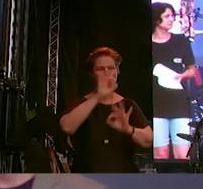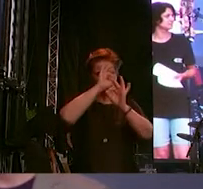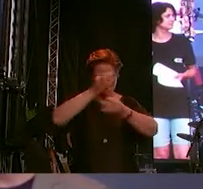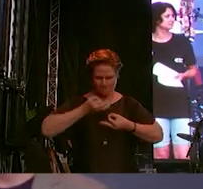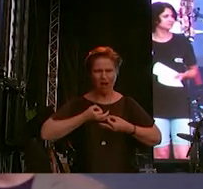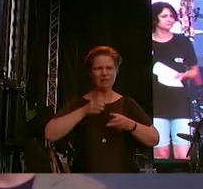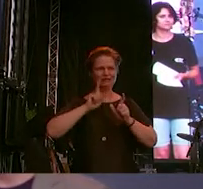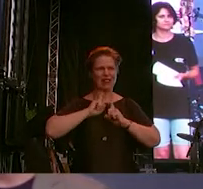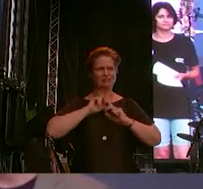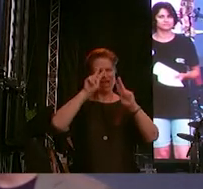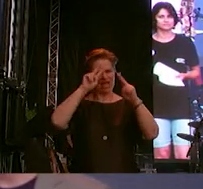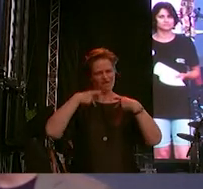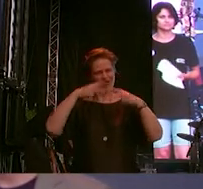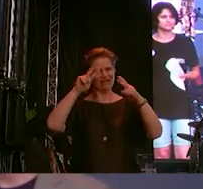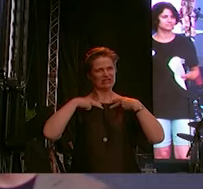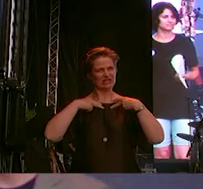Diskriminierungsformen.